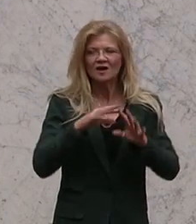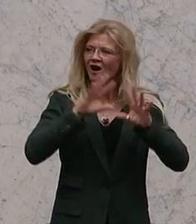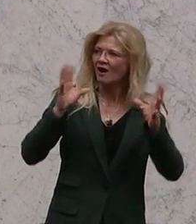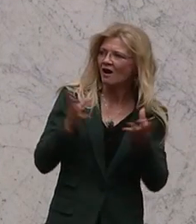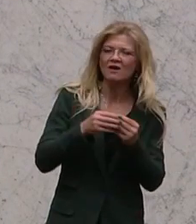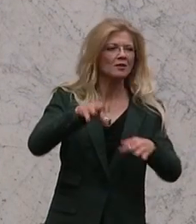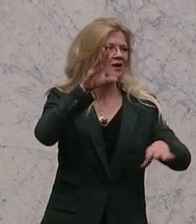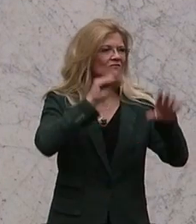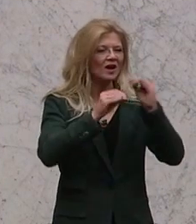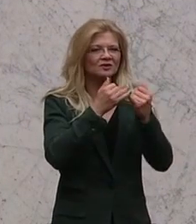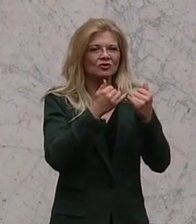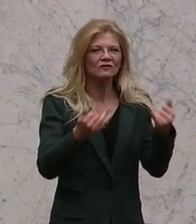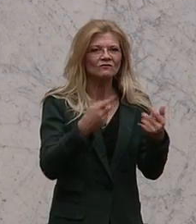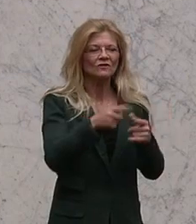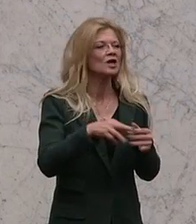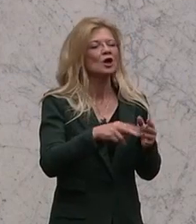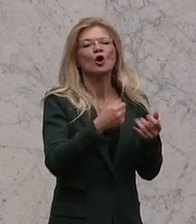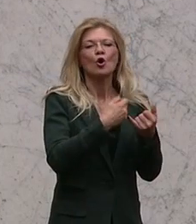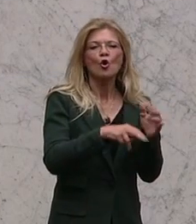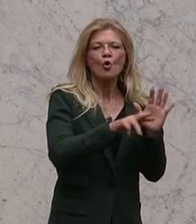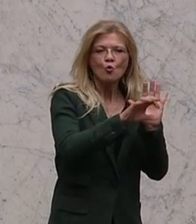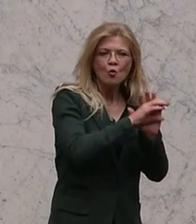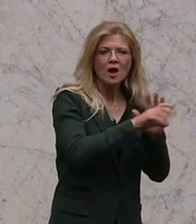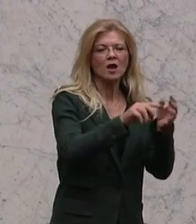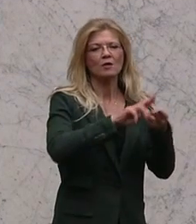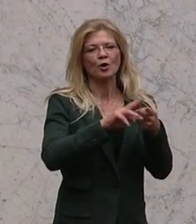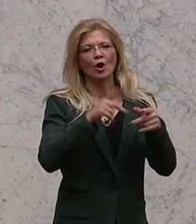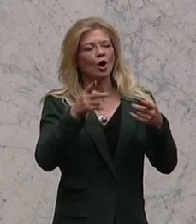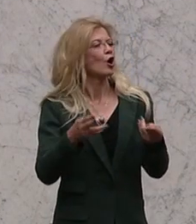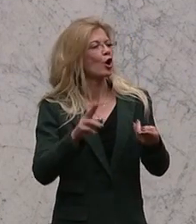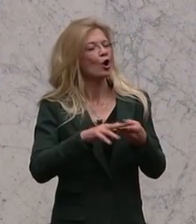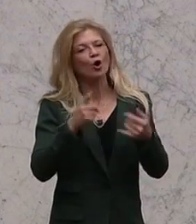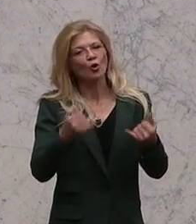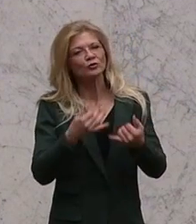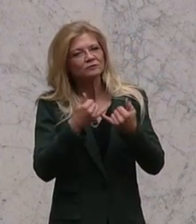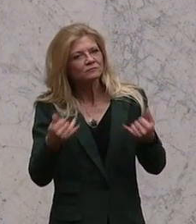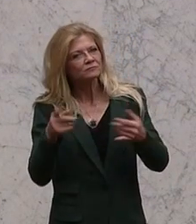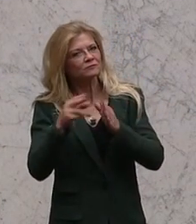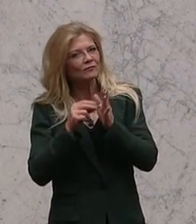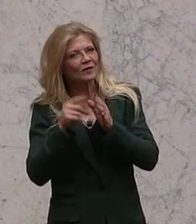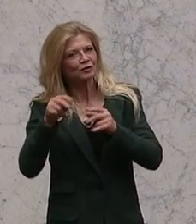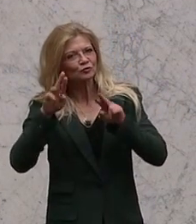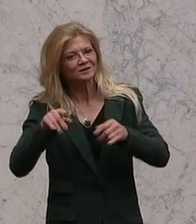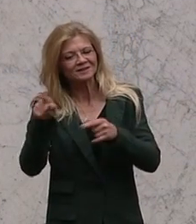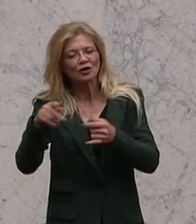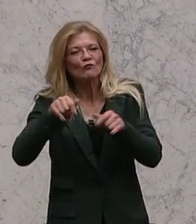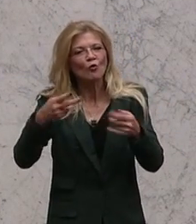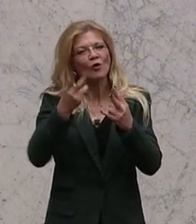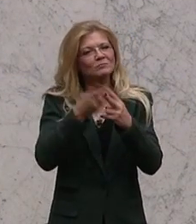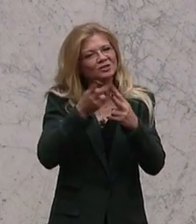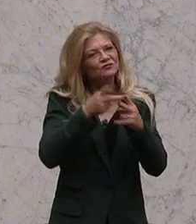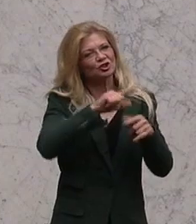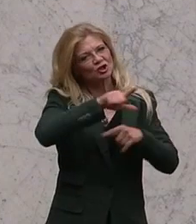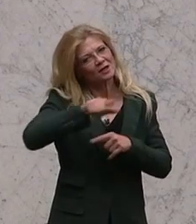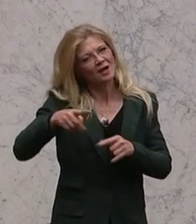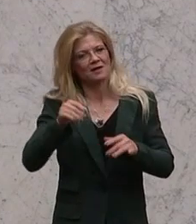Vergabe von mehr Gebietslizenzen für Rechte an Musikwerken und für die Online-Nutzung im Binnenmarkt. Ziel dieses